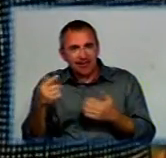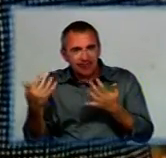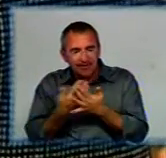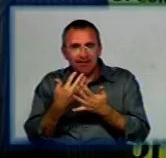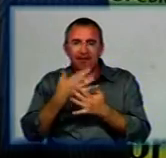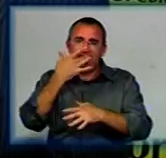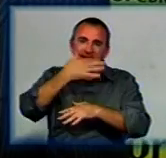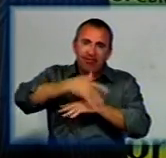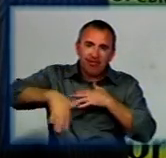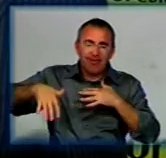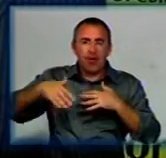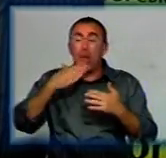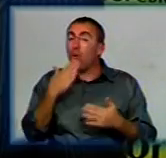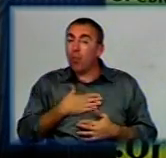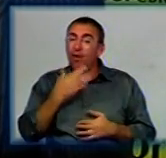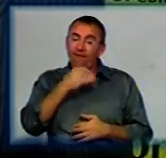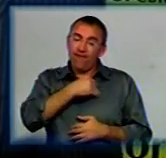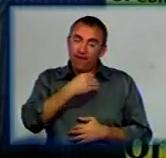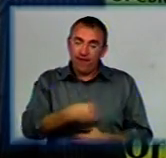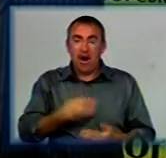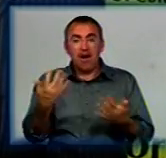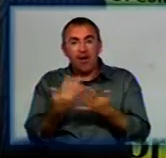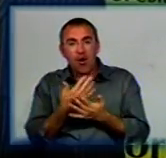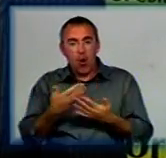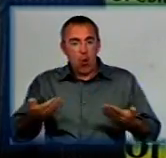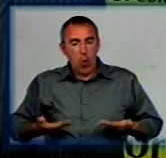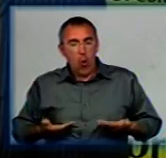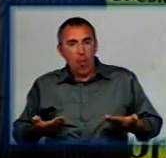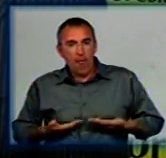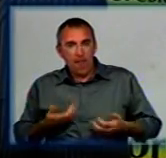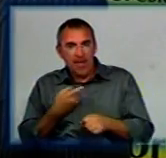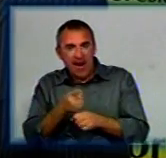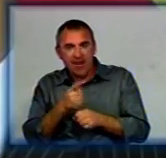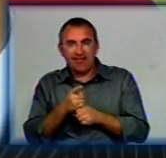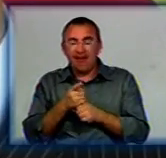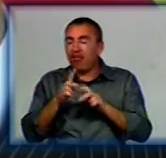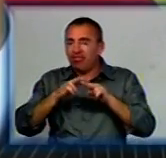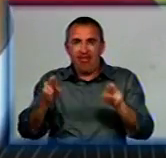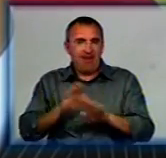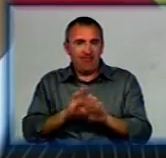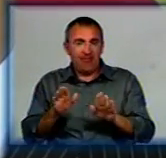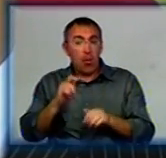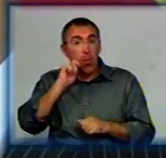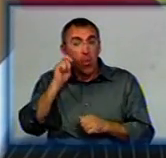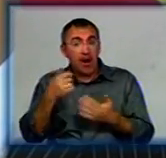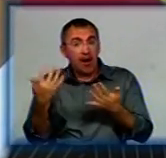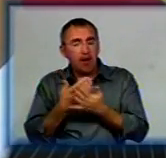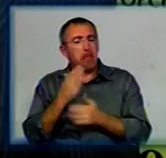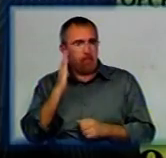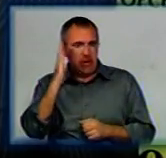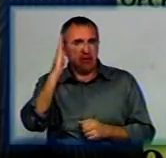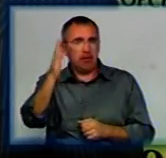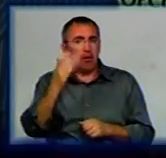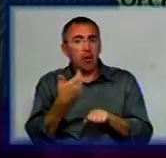іноземних. Люблю французське кіно, особливо французські комедії. Це щось, на що не схоже. Українське ж кіно вважає перспективним.